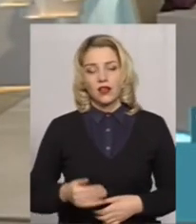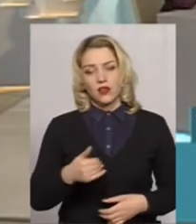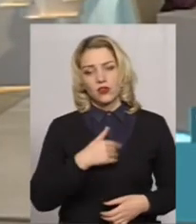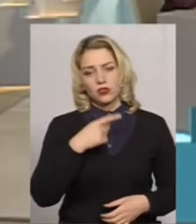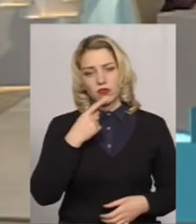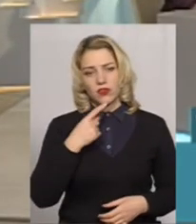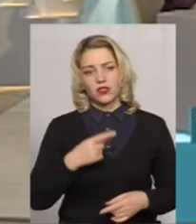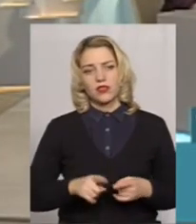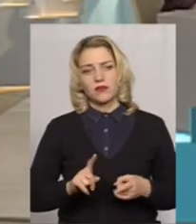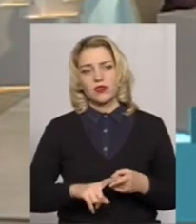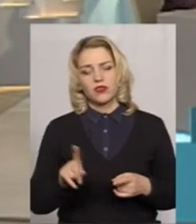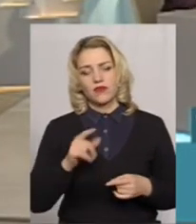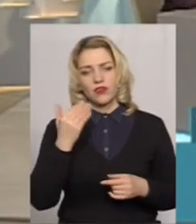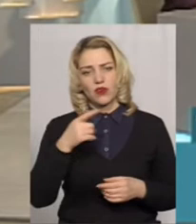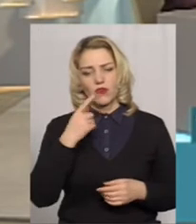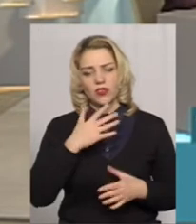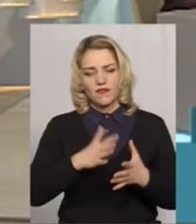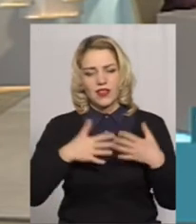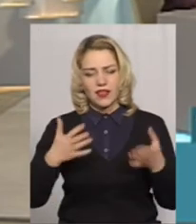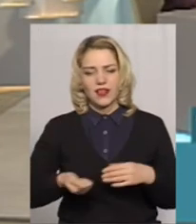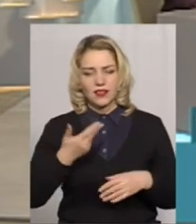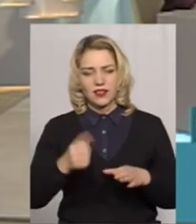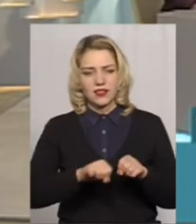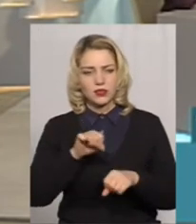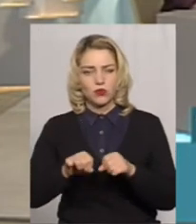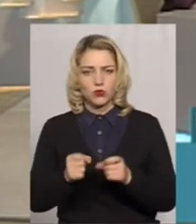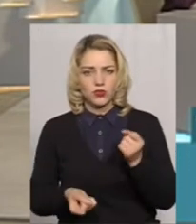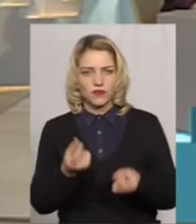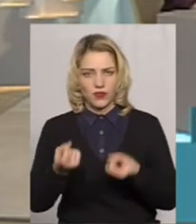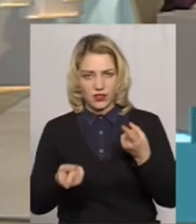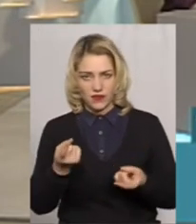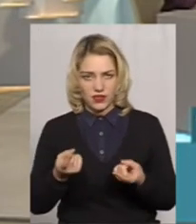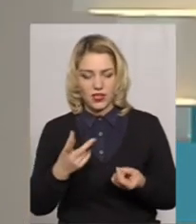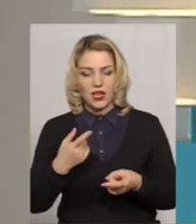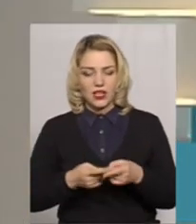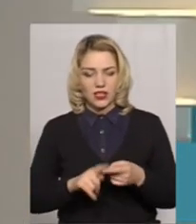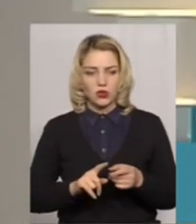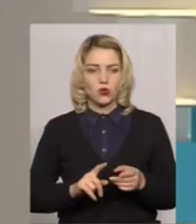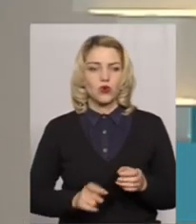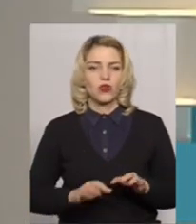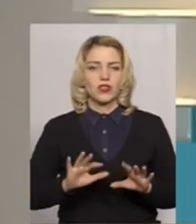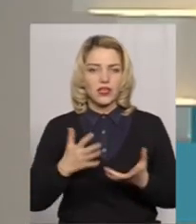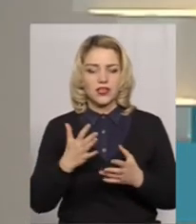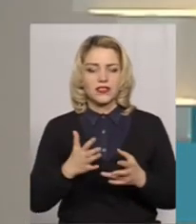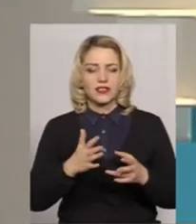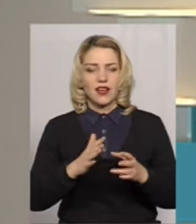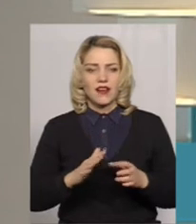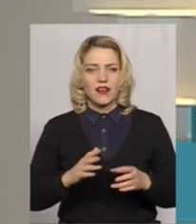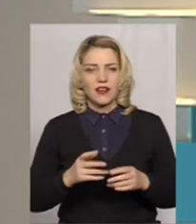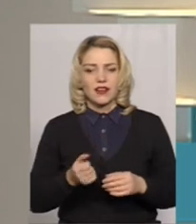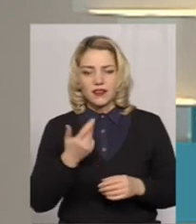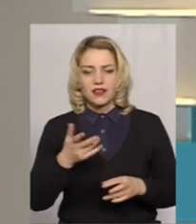про що ви почали казати. Ту кількість порушень виявлених і ту кількість випадків травмованих і